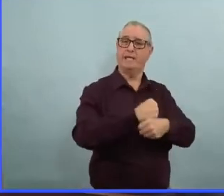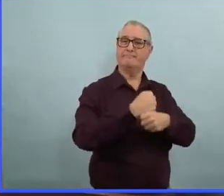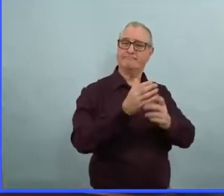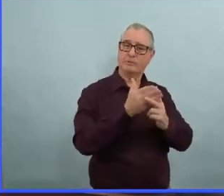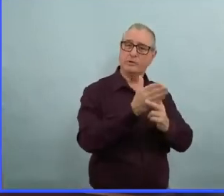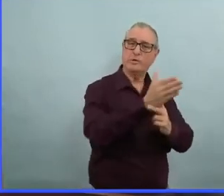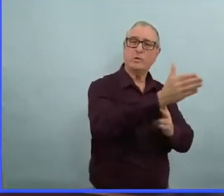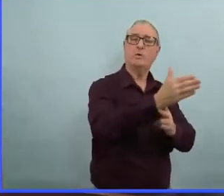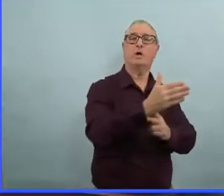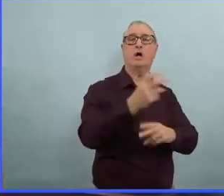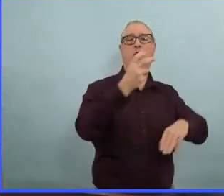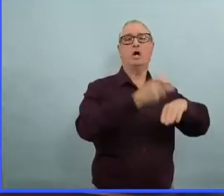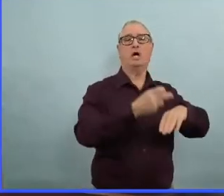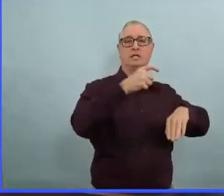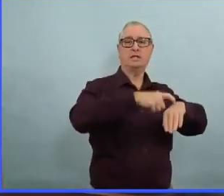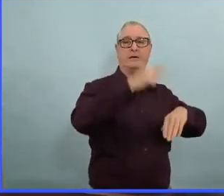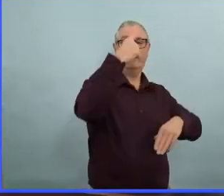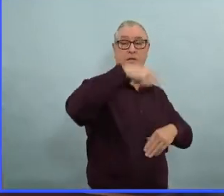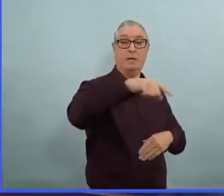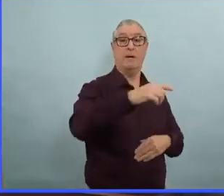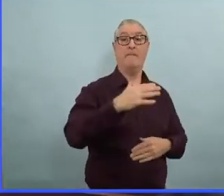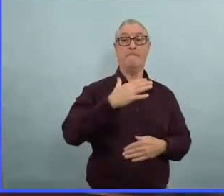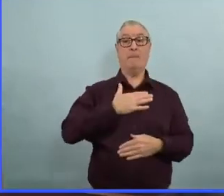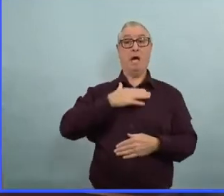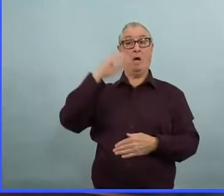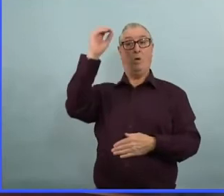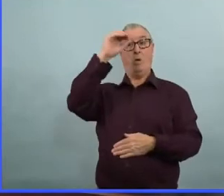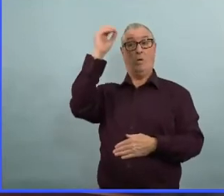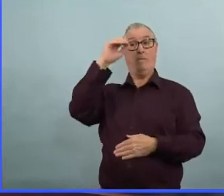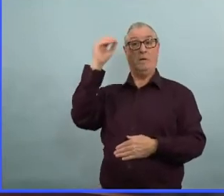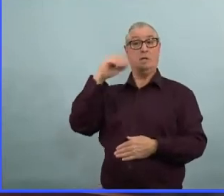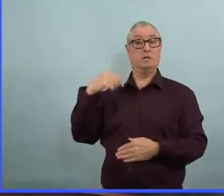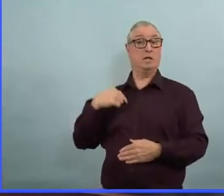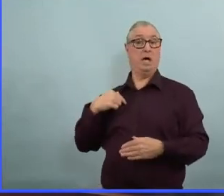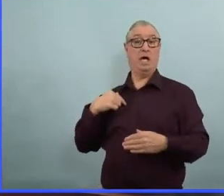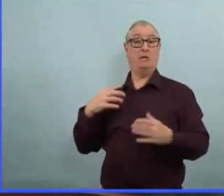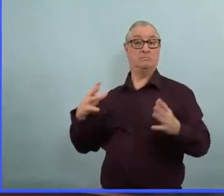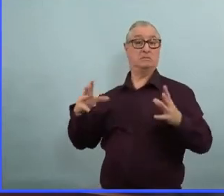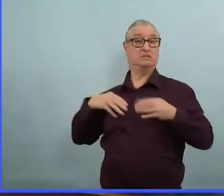suis contre tout comportement violent où que ce soit